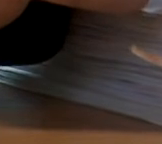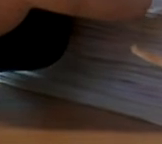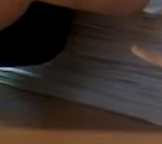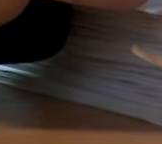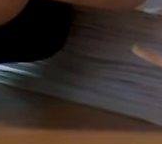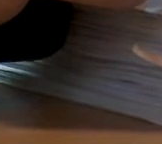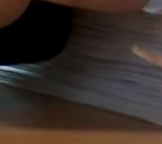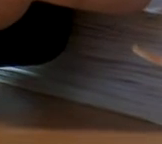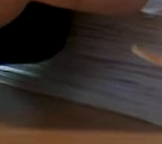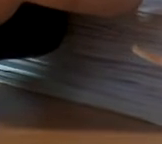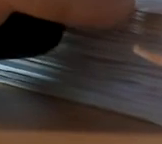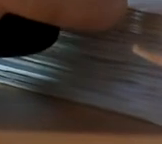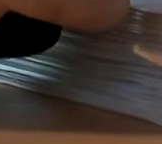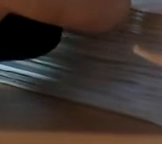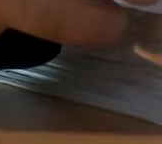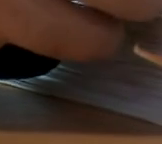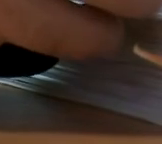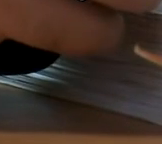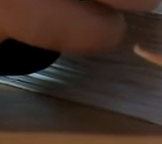Вікторію Вікторівну 83 року народження.